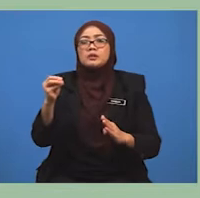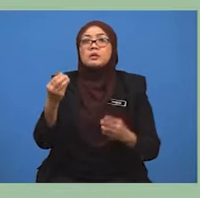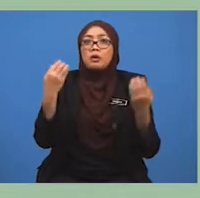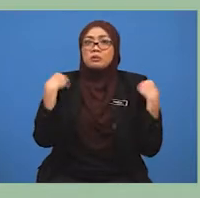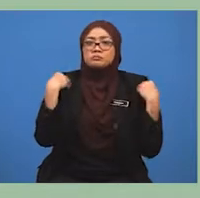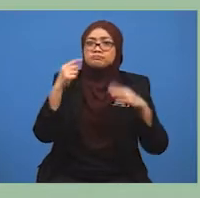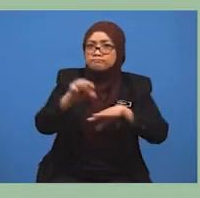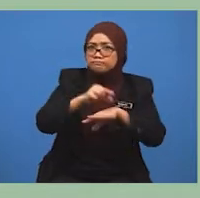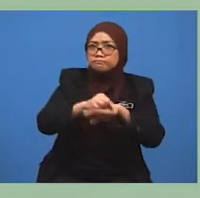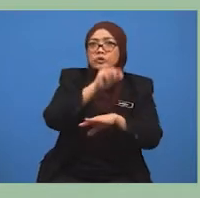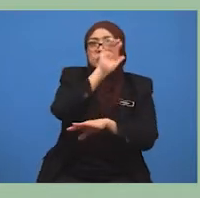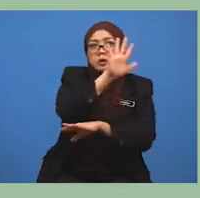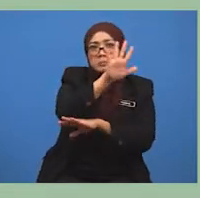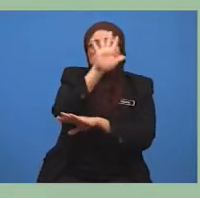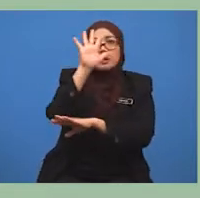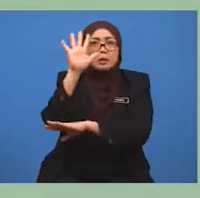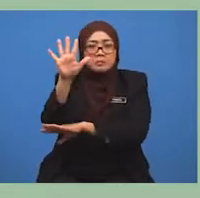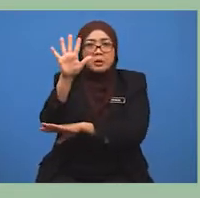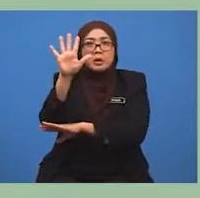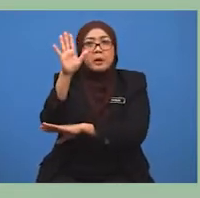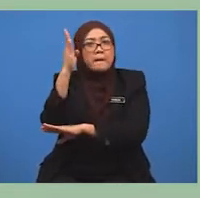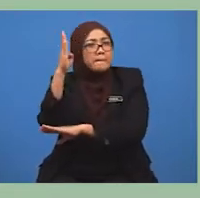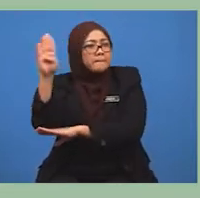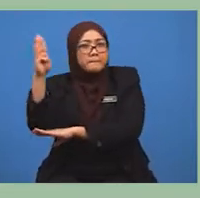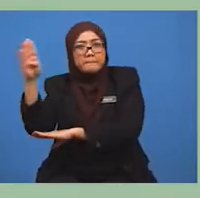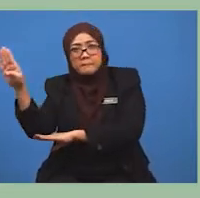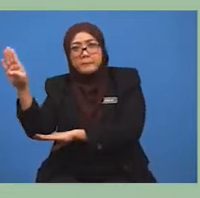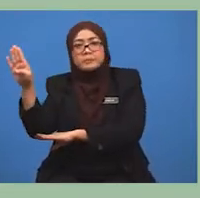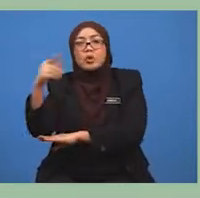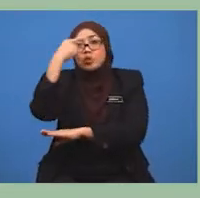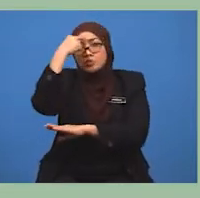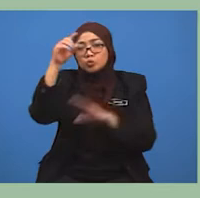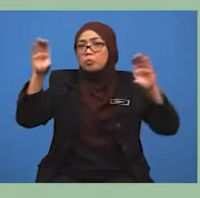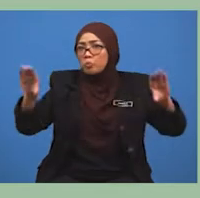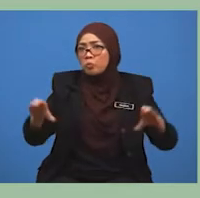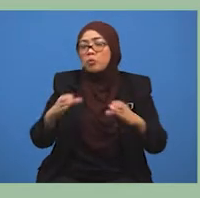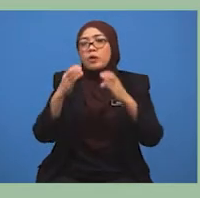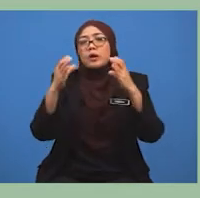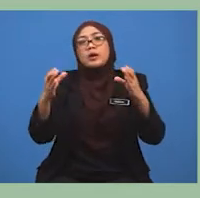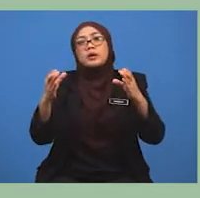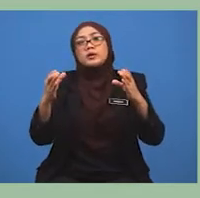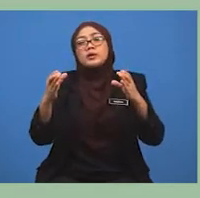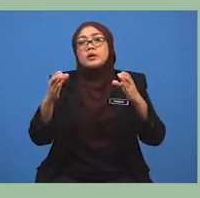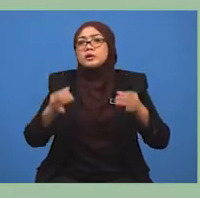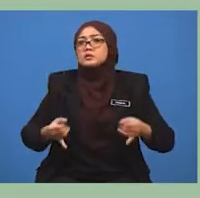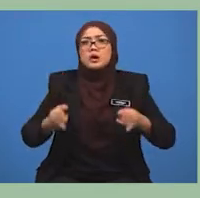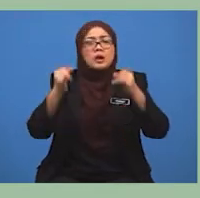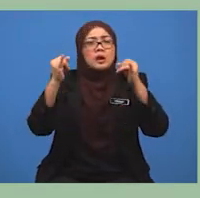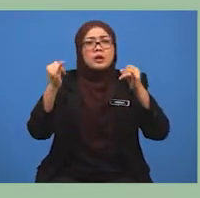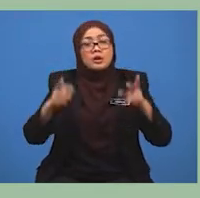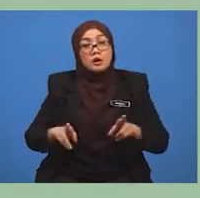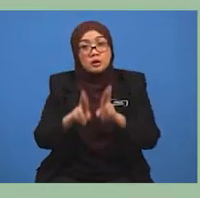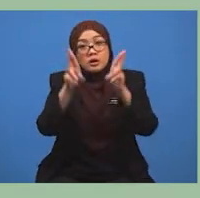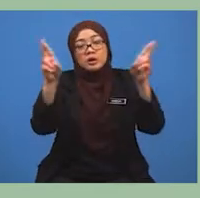RM55 bilion untuk pelaksanaan projek East Coast Rail Line ECRL